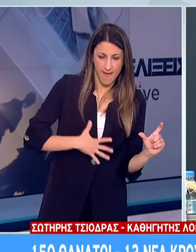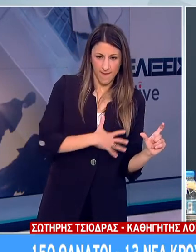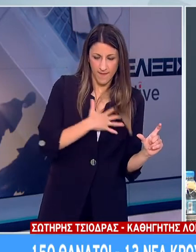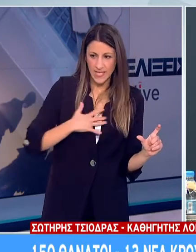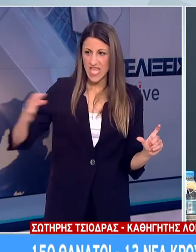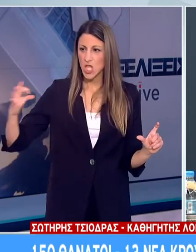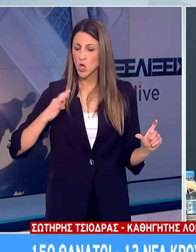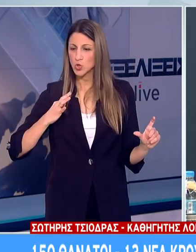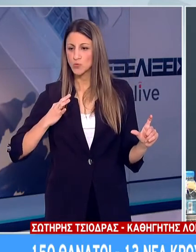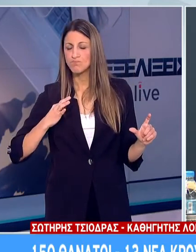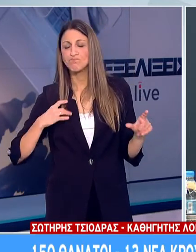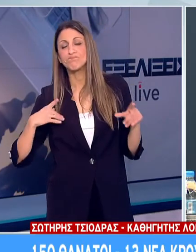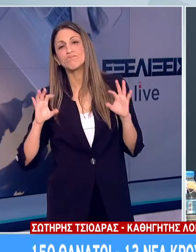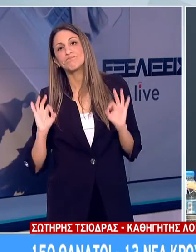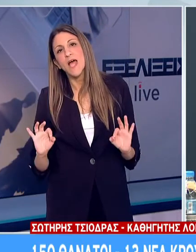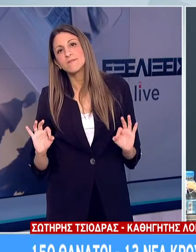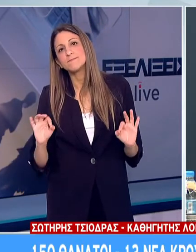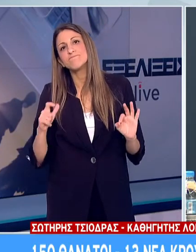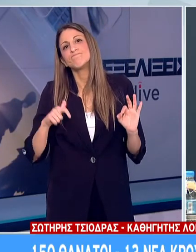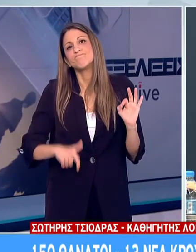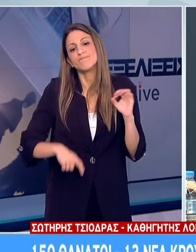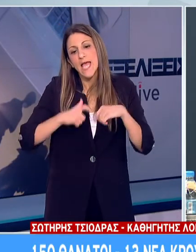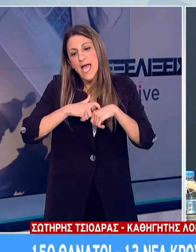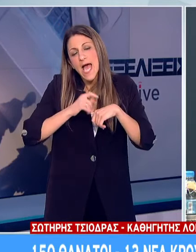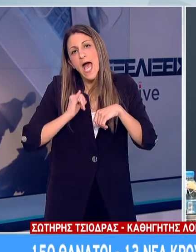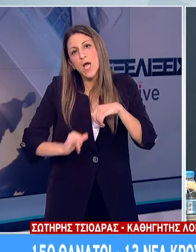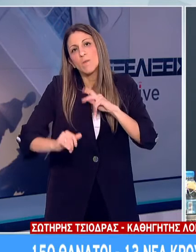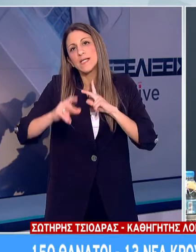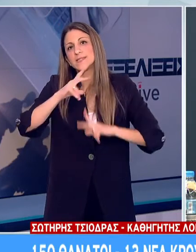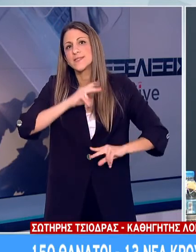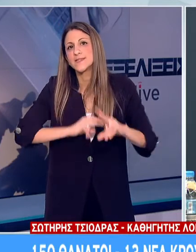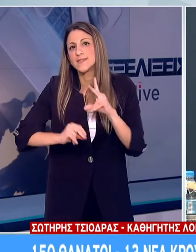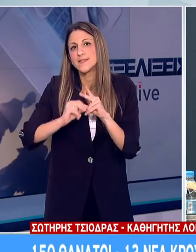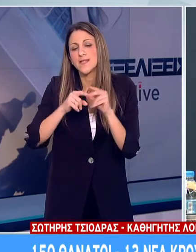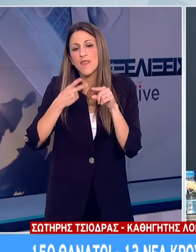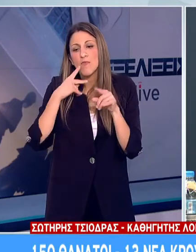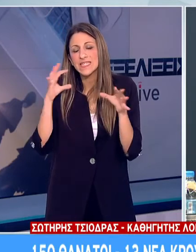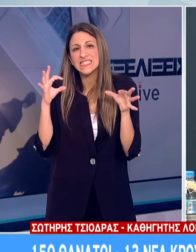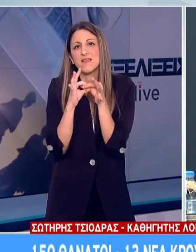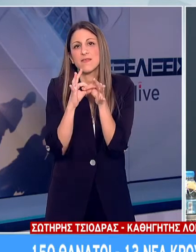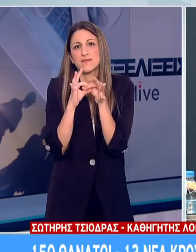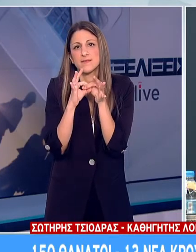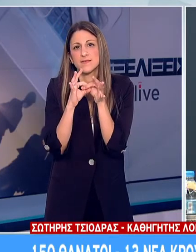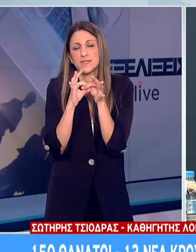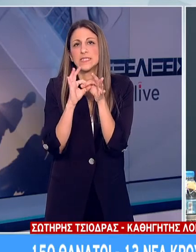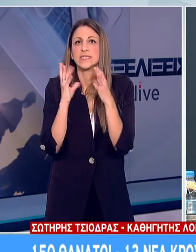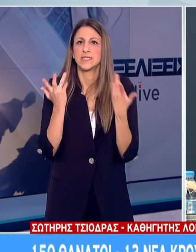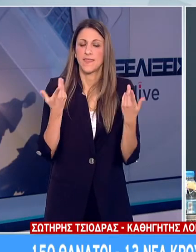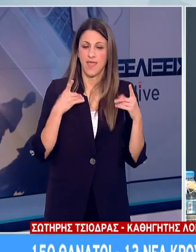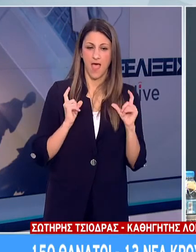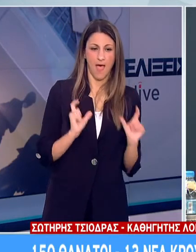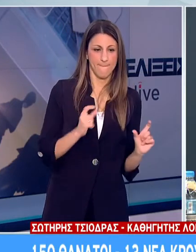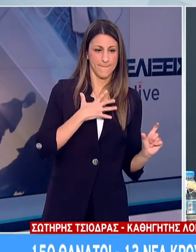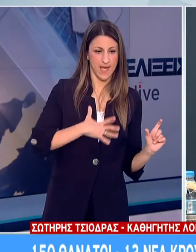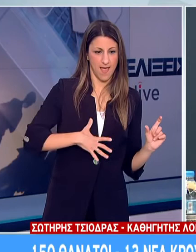Γίνεται πολλή κουβέντα για το τι ακριβώς, ποιο είναι ακριβώς εκείνο το κρίσιμο σκαλοπάτι που οδηγεί κάποιους ανθρώπους σε αυτό